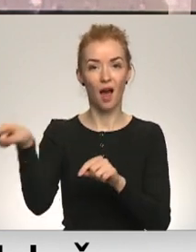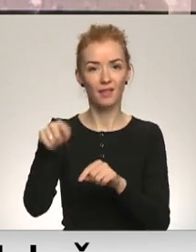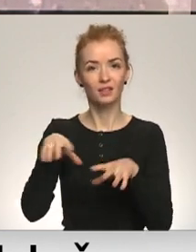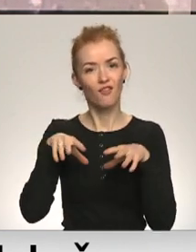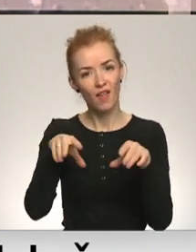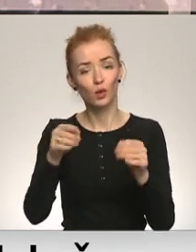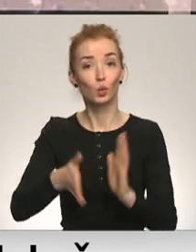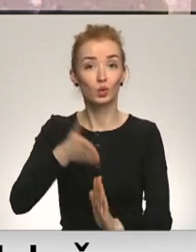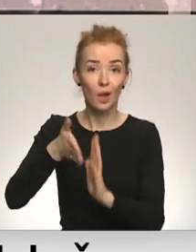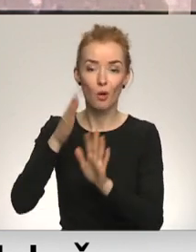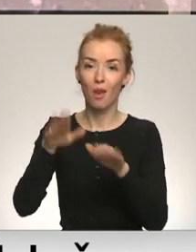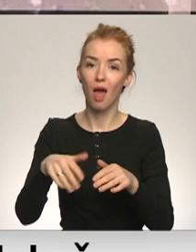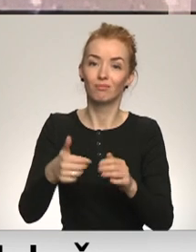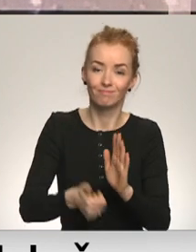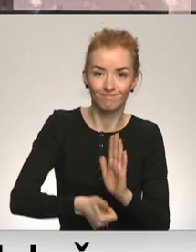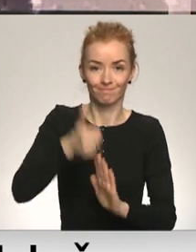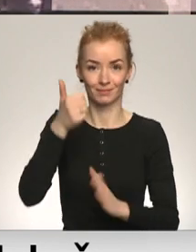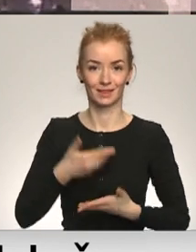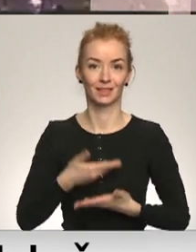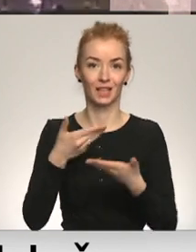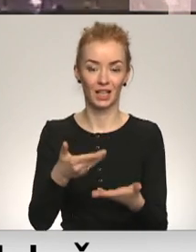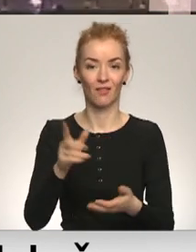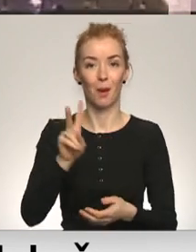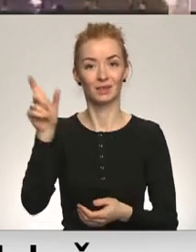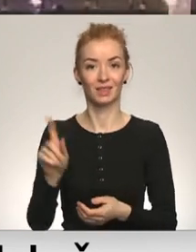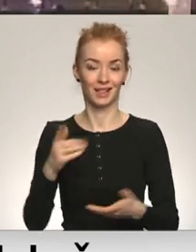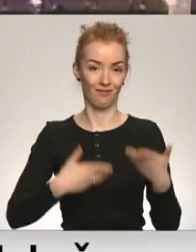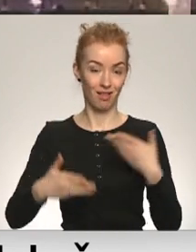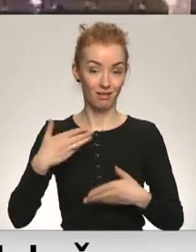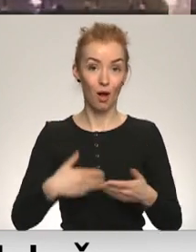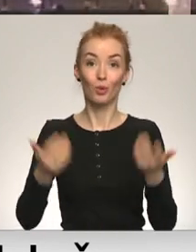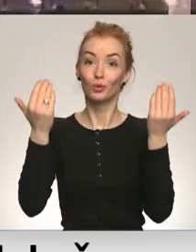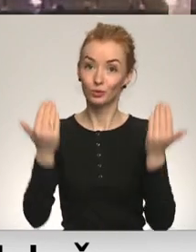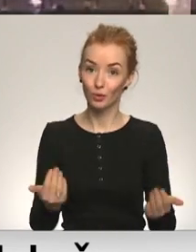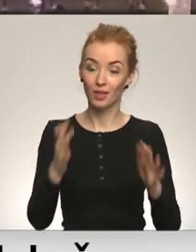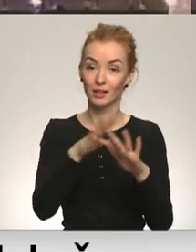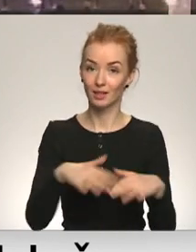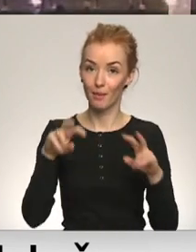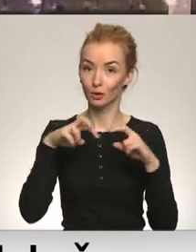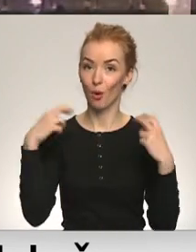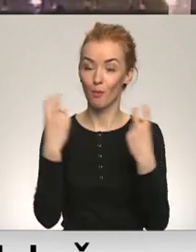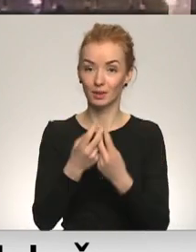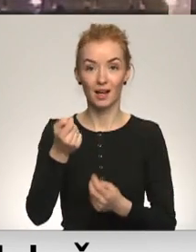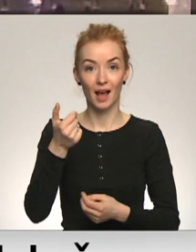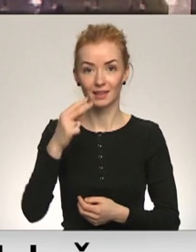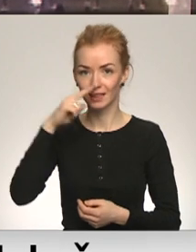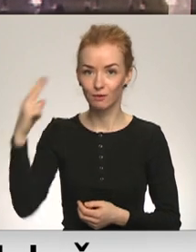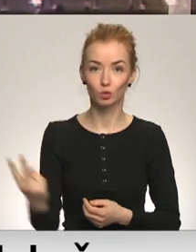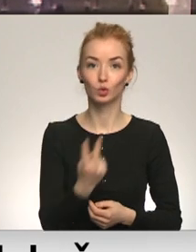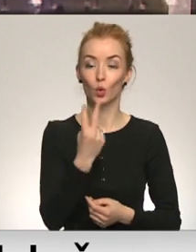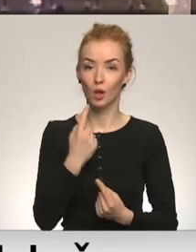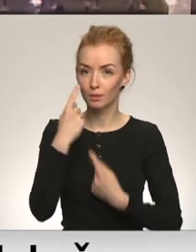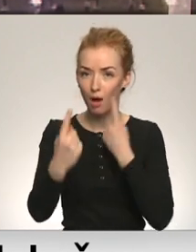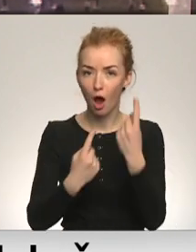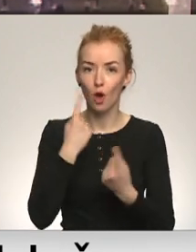uzlabojumas, lai atvieglotu dzīvi cilvēkiem ar invaliditāti. Un šodien sājumus komisijā gandrīz divas stundas tika